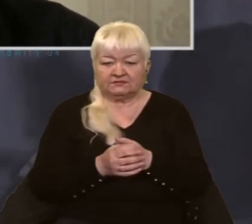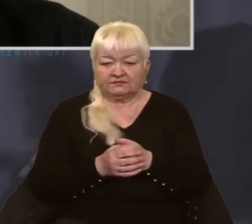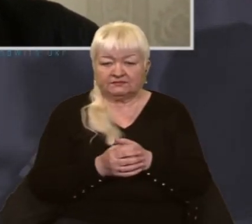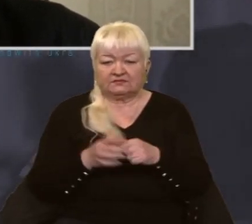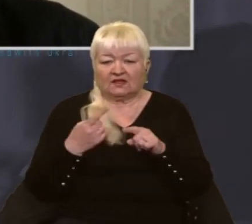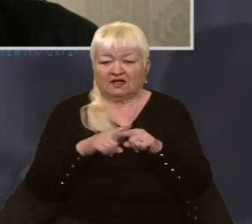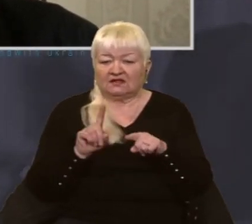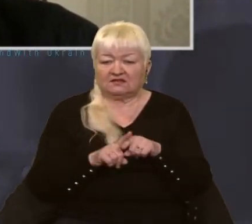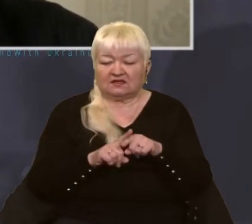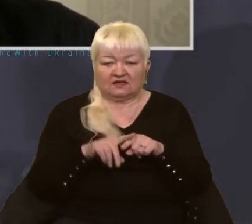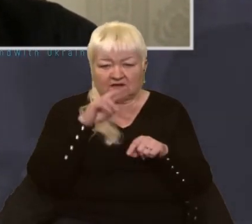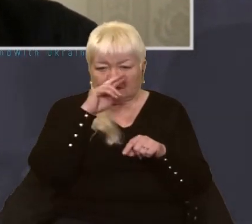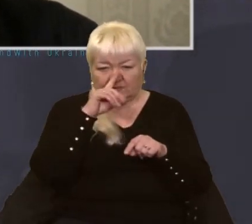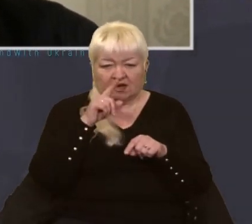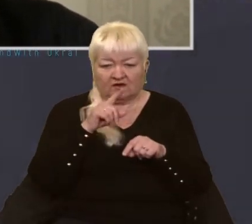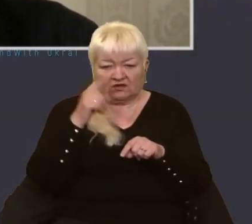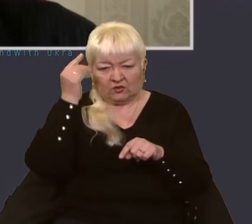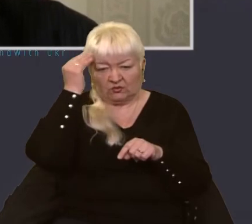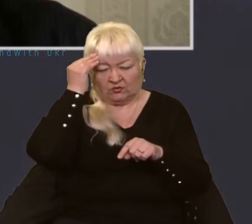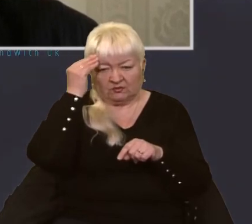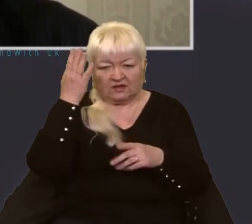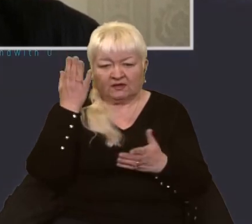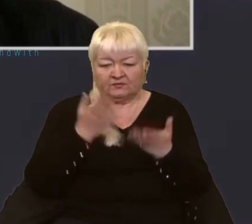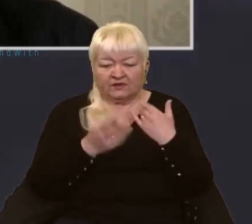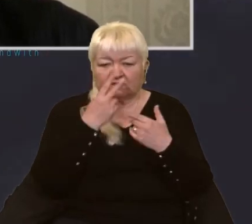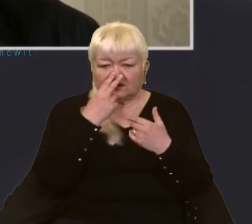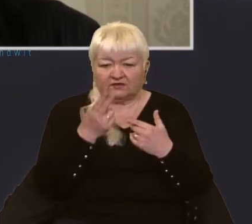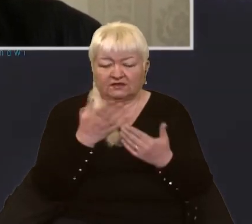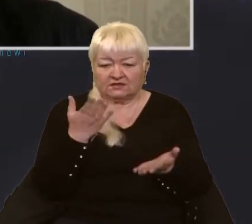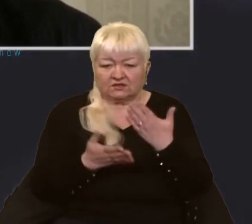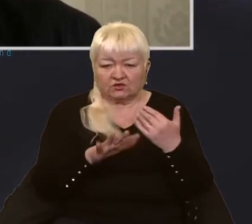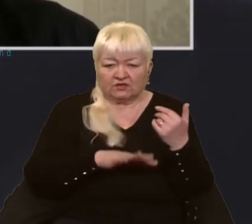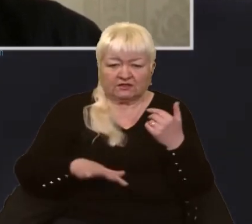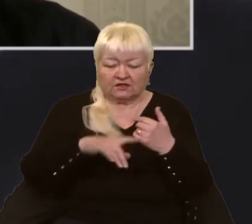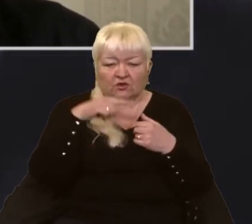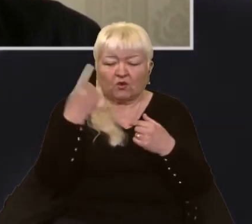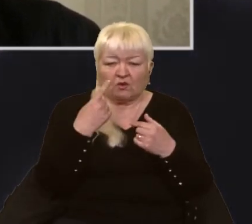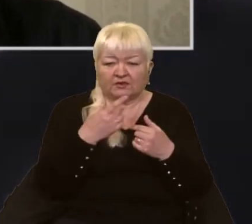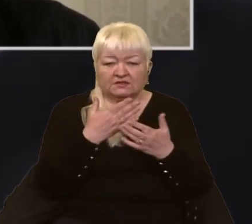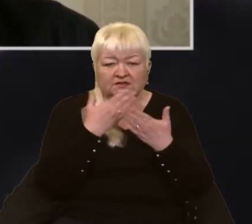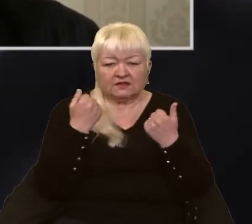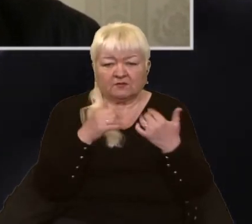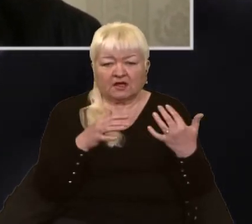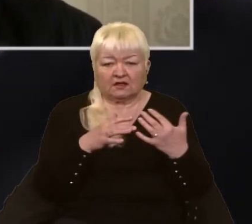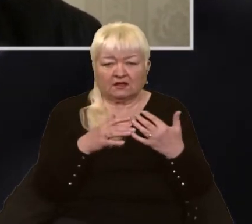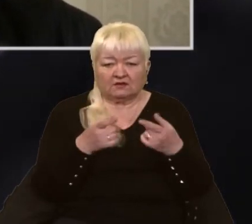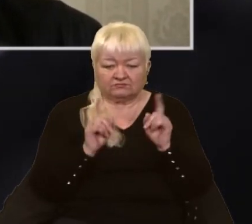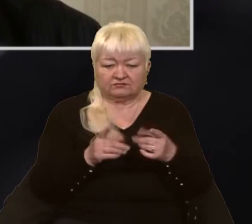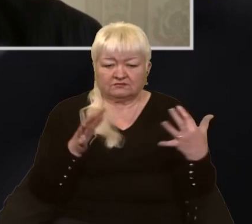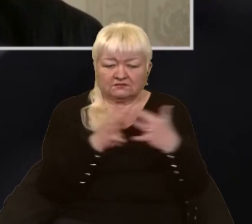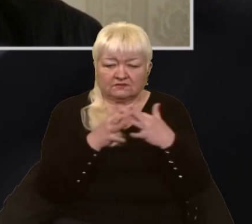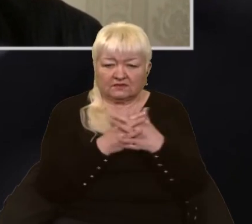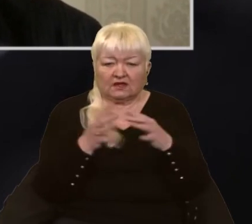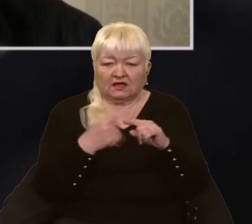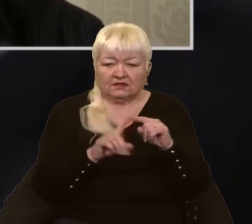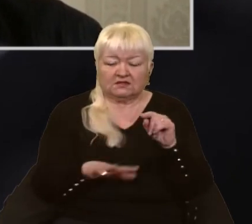хибна думка виходити з того, що якщо на території області не відбувається безпосередніх бойових дій, то ця